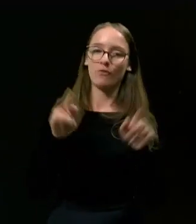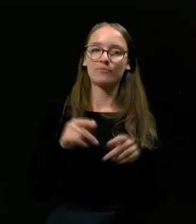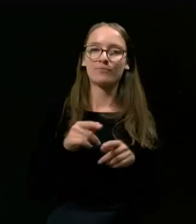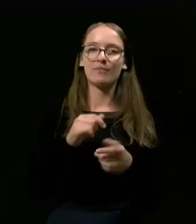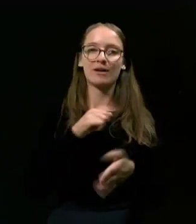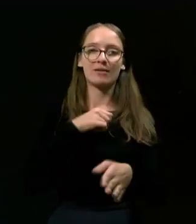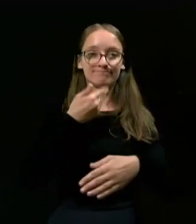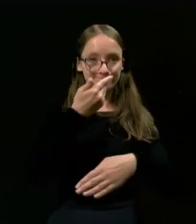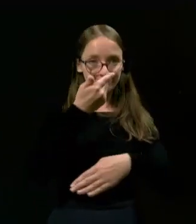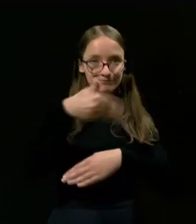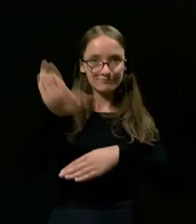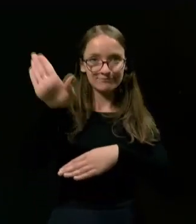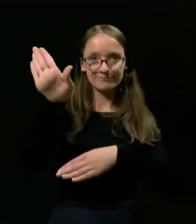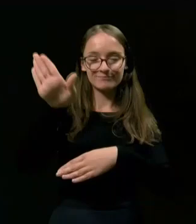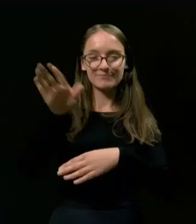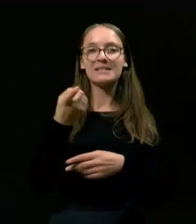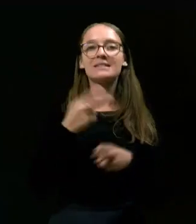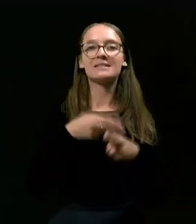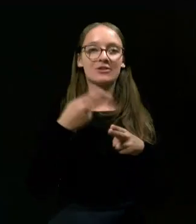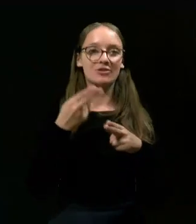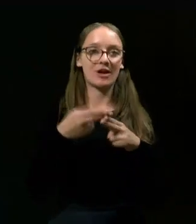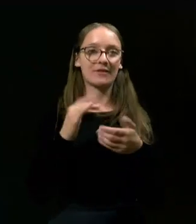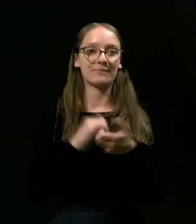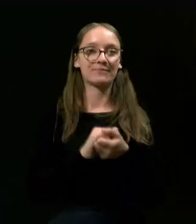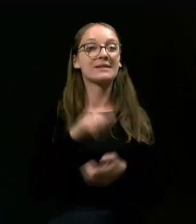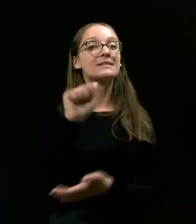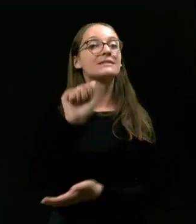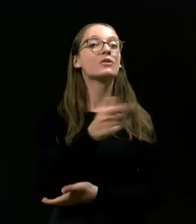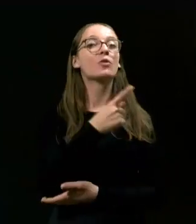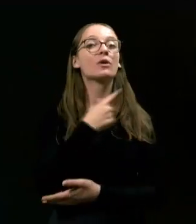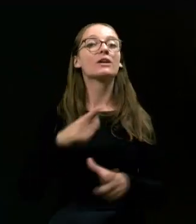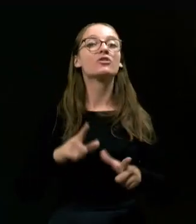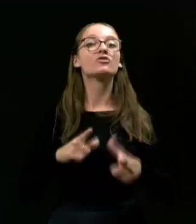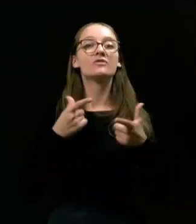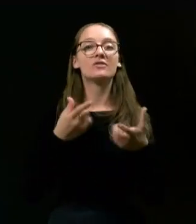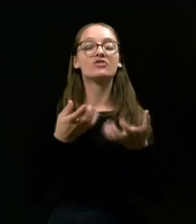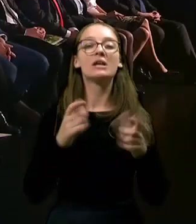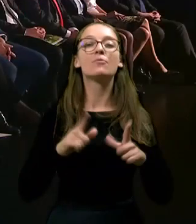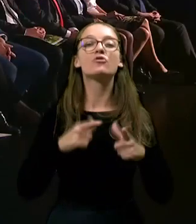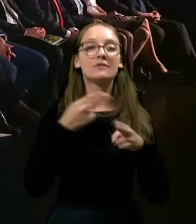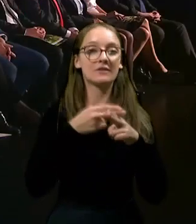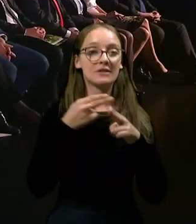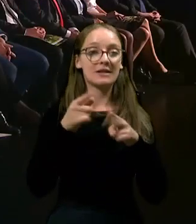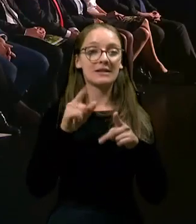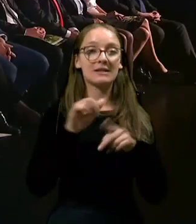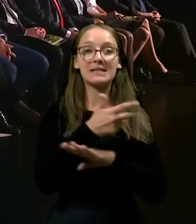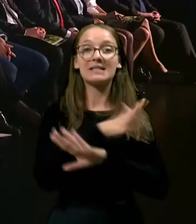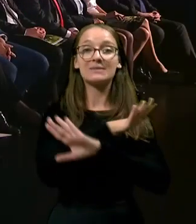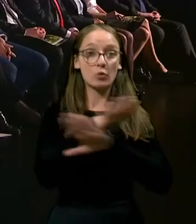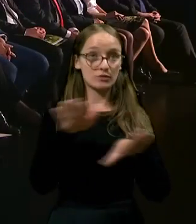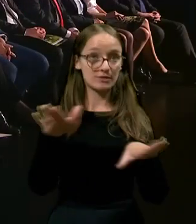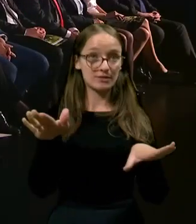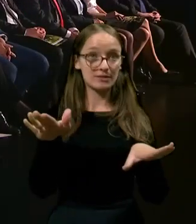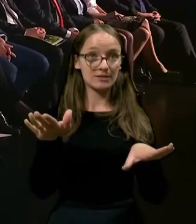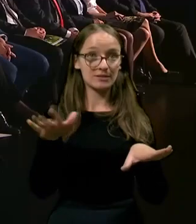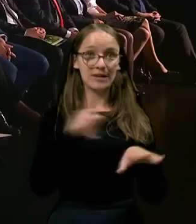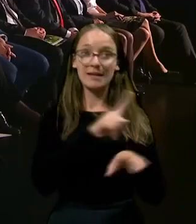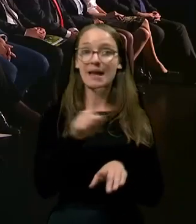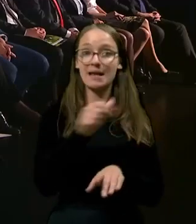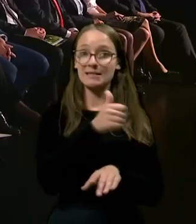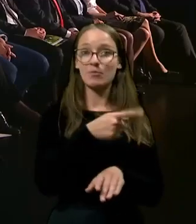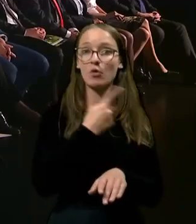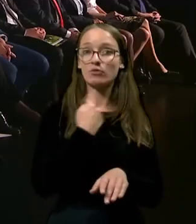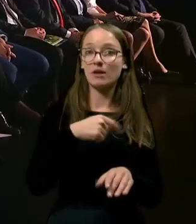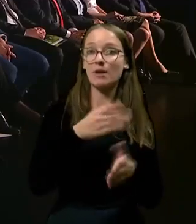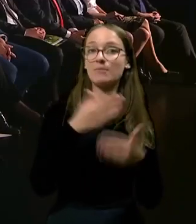ha izgnali iz države. Zdajte, ker želimo živeti v državi, kjer smo si vsi dejansko, samo, da nam